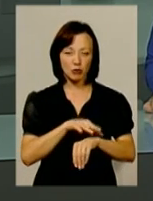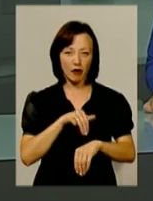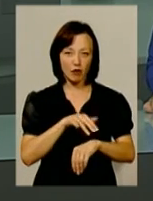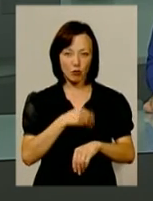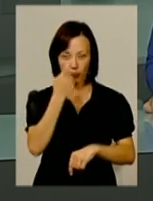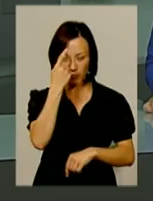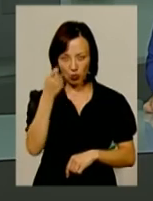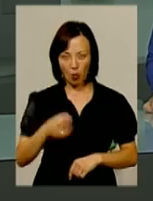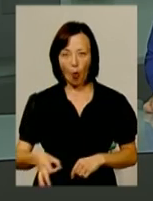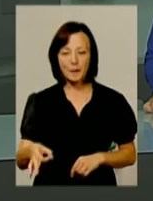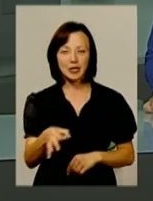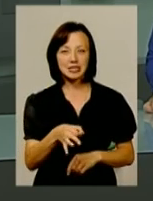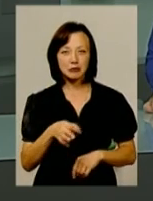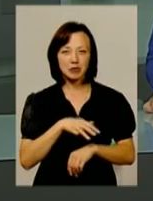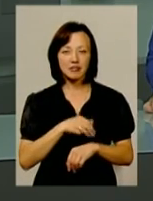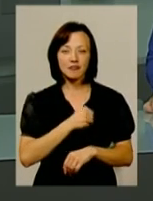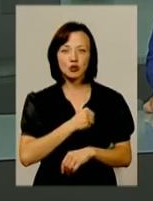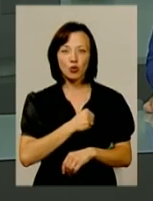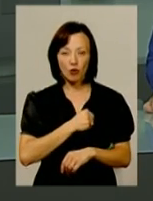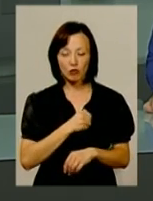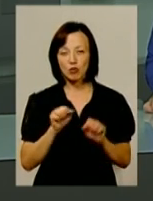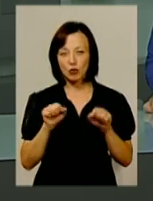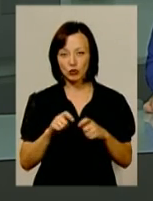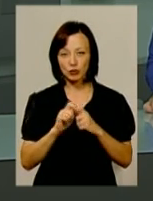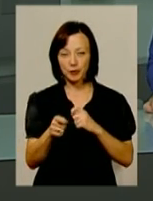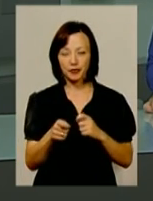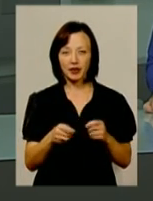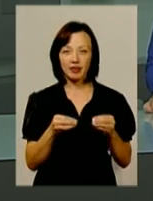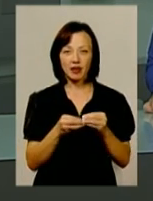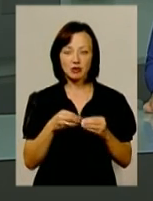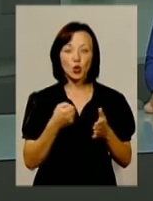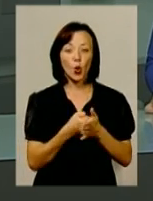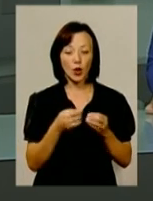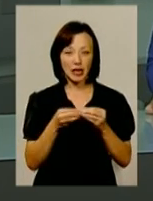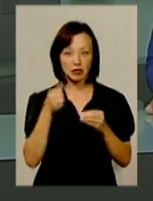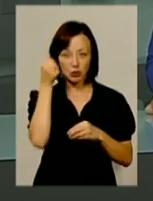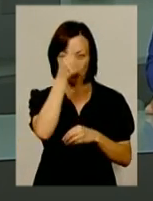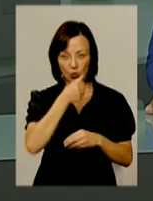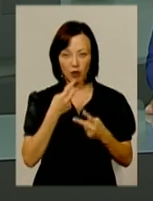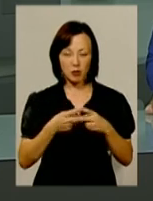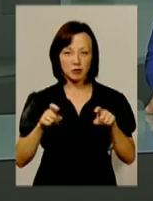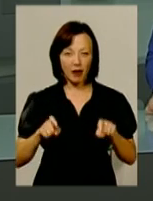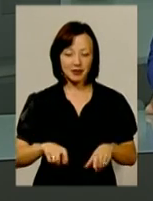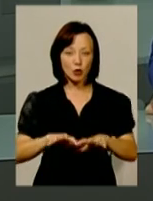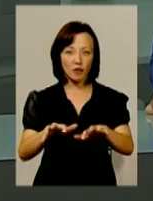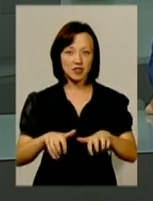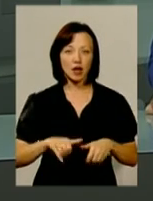пресслужбі обласної міліції. Військовому світить до 10 років позбавлення волі із конфіскацією майна.